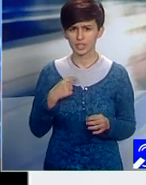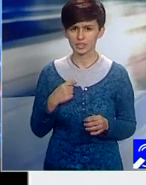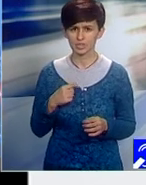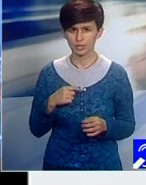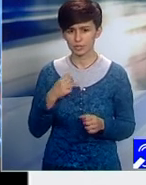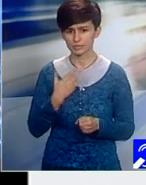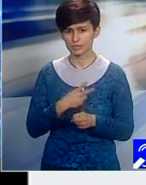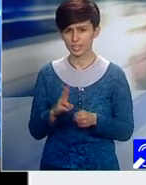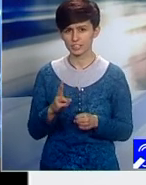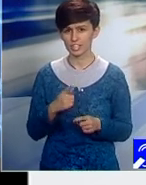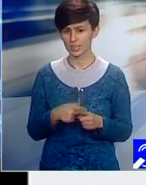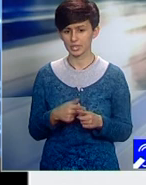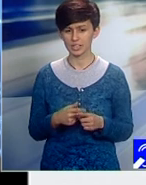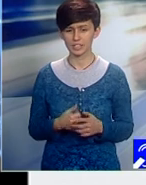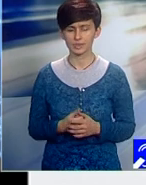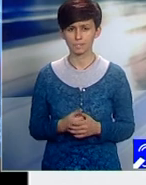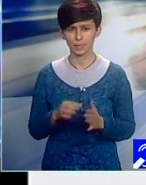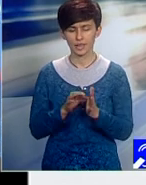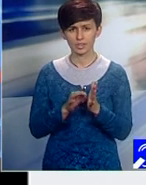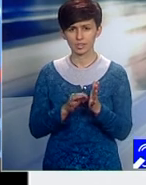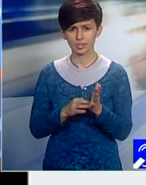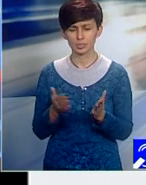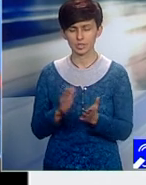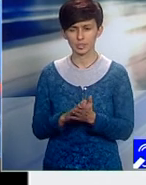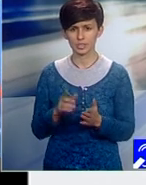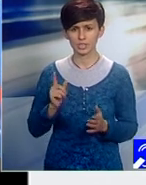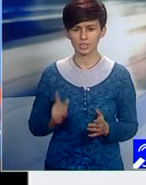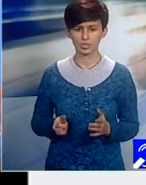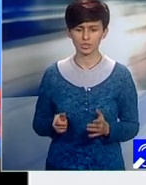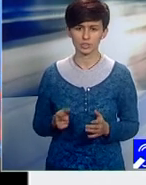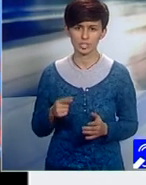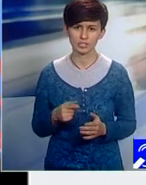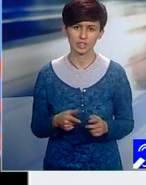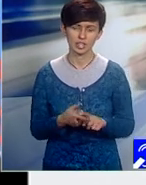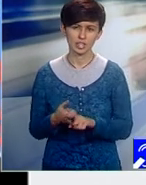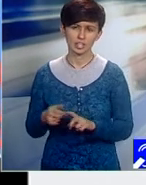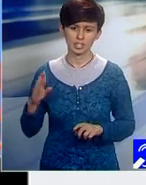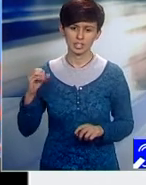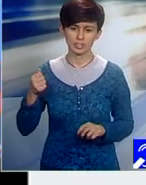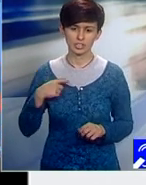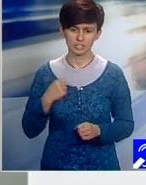materială. Potrivit ASF, normele de aplicare ale ordonanței privind RCA sunt încă în lucru.